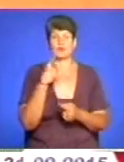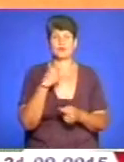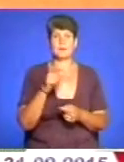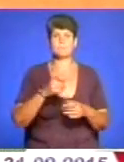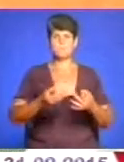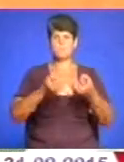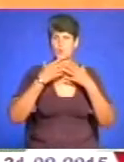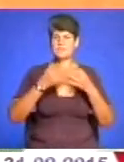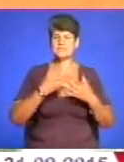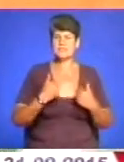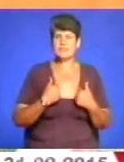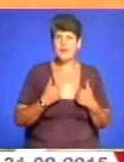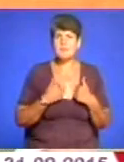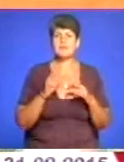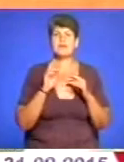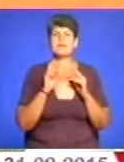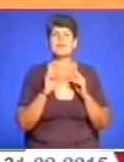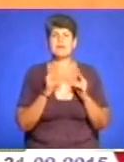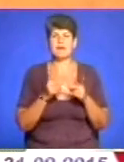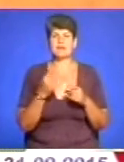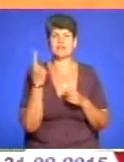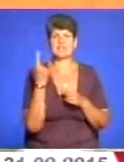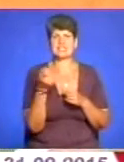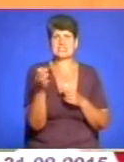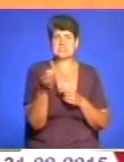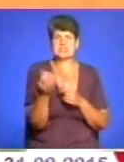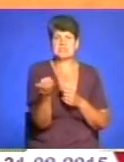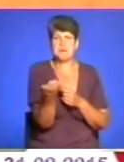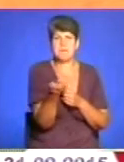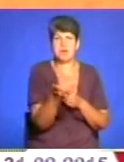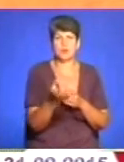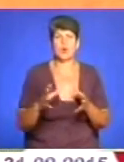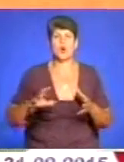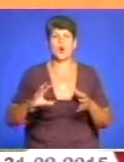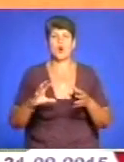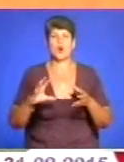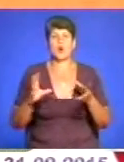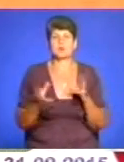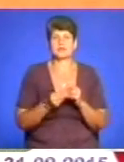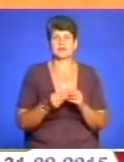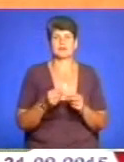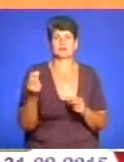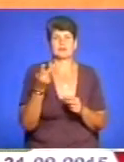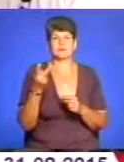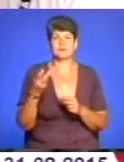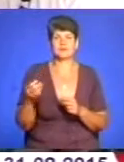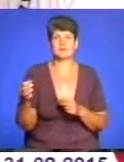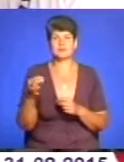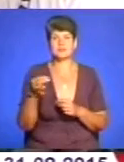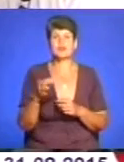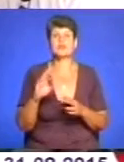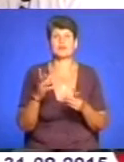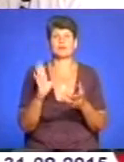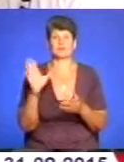поясніть нам, як коли є один жебрак, об'єднається з другим жебраком, вони стануть багатші і успішніші. На